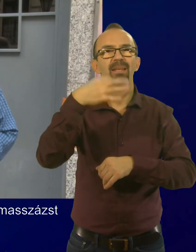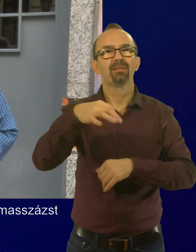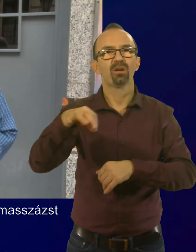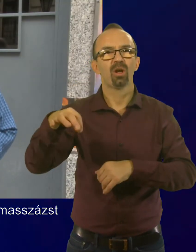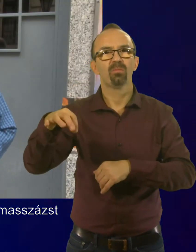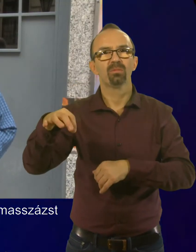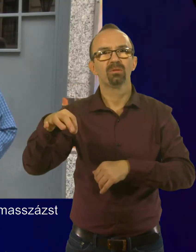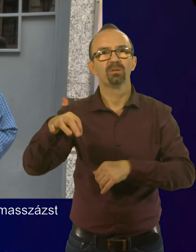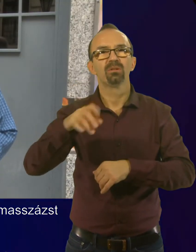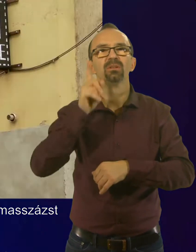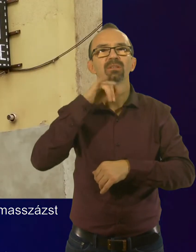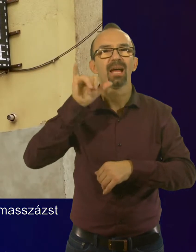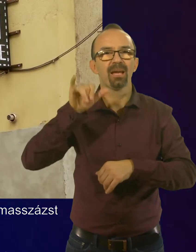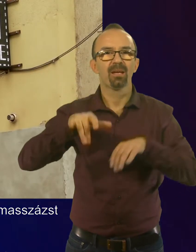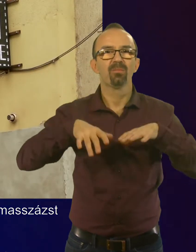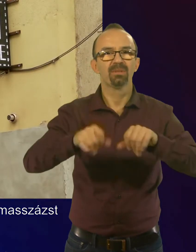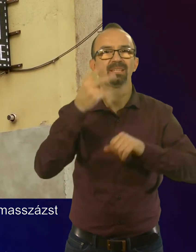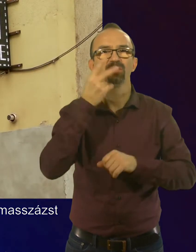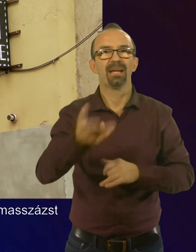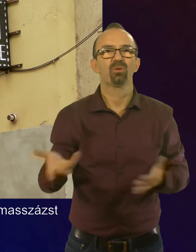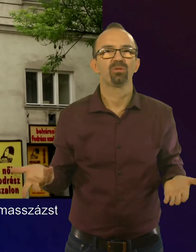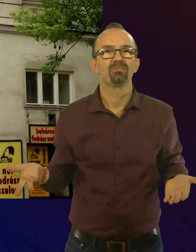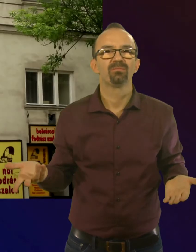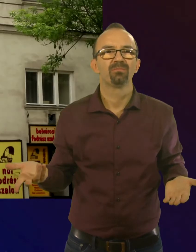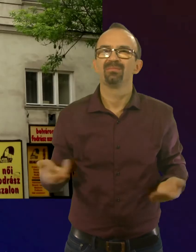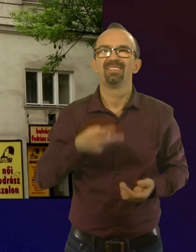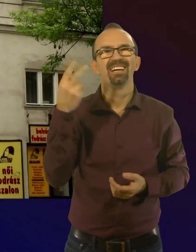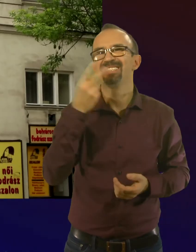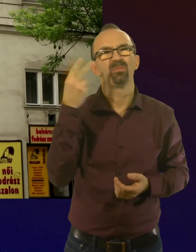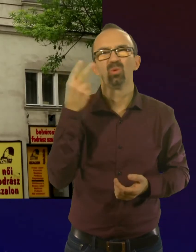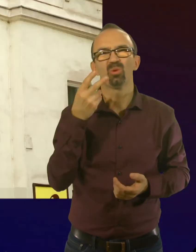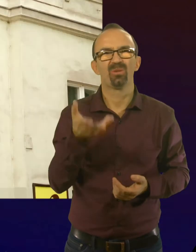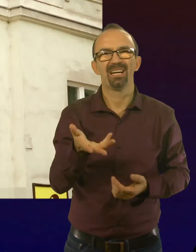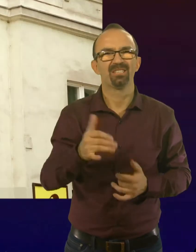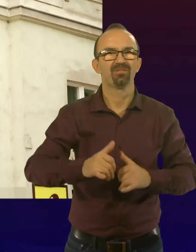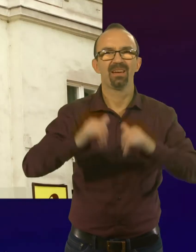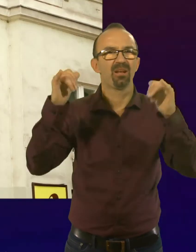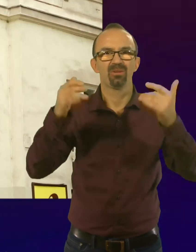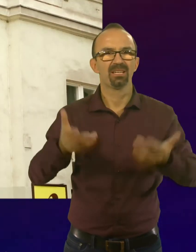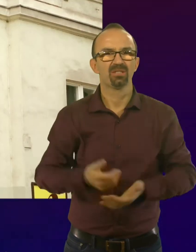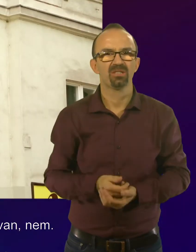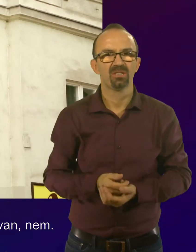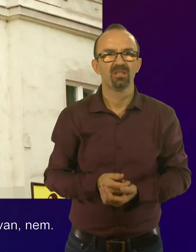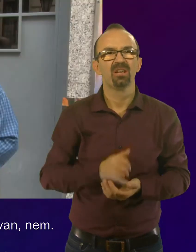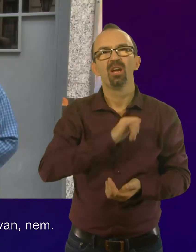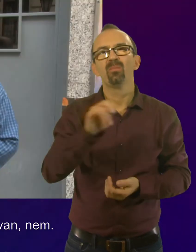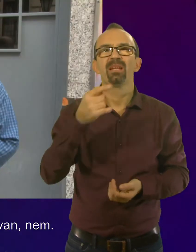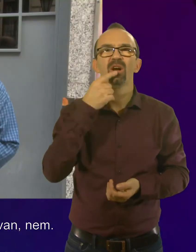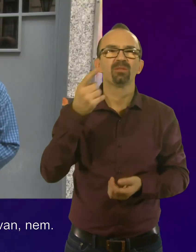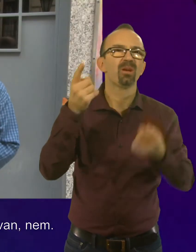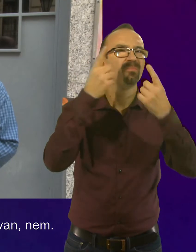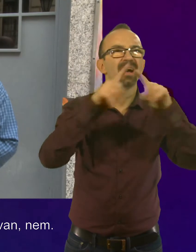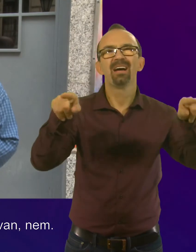darab tájmasszást látok. Ez nem kulturális fejlődés. Mindjárt ki azt mondja,